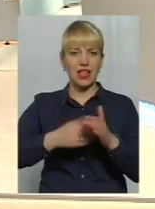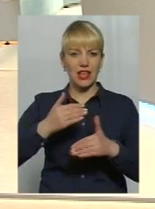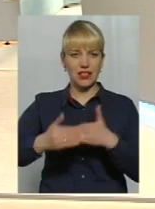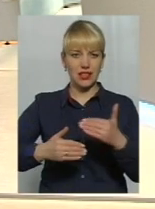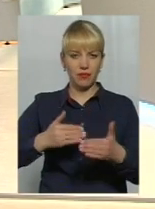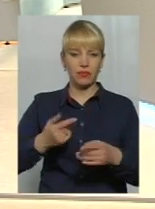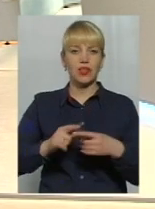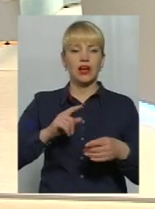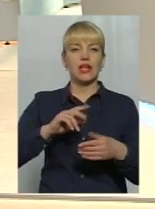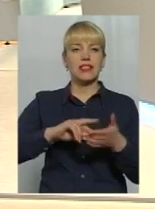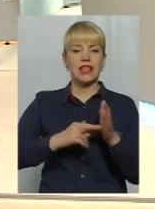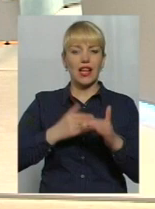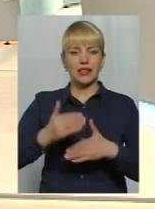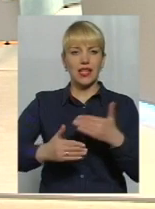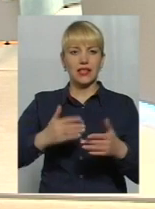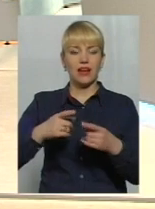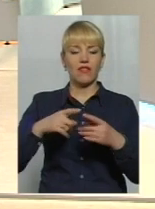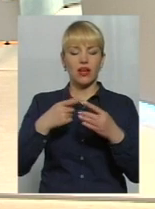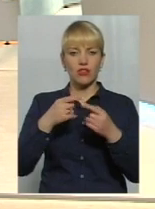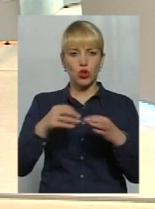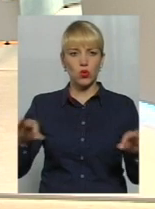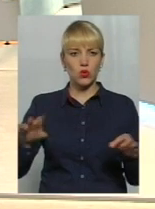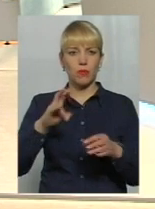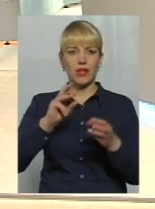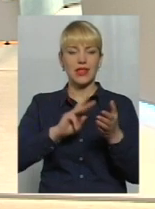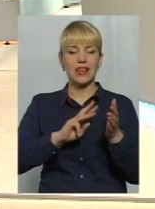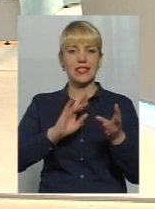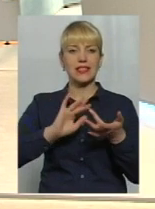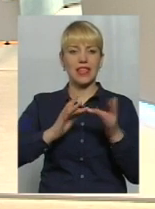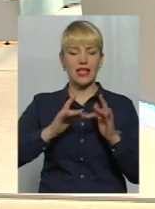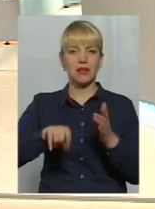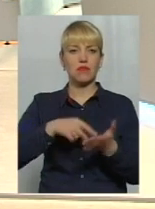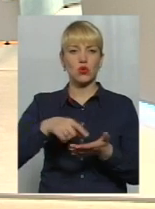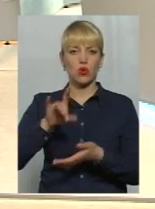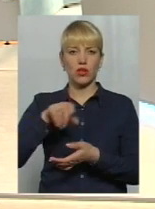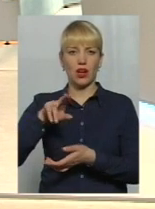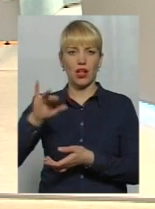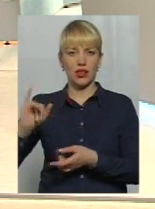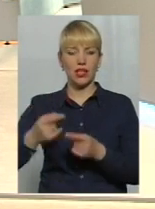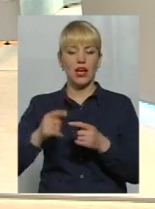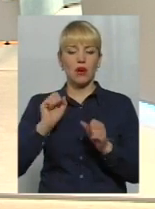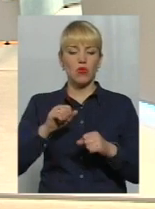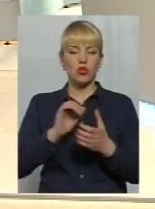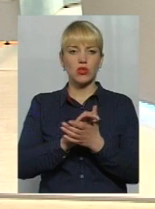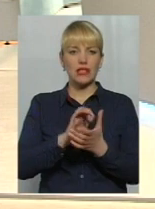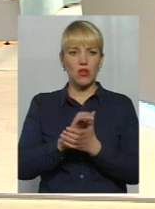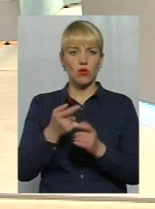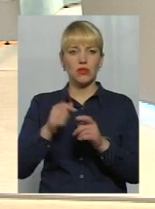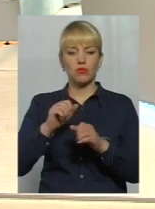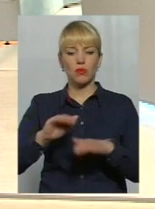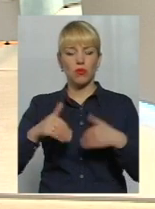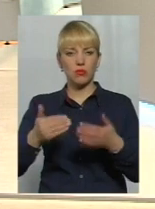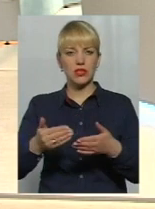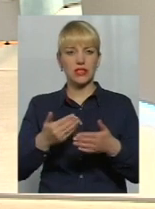вже доступна на сайті міської ради, кожен може ознайомитись, внести свої пропозиції. Ми чекаємо від форуму